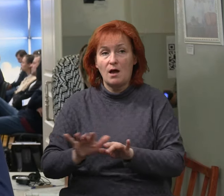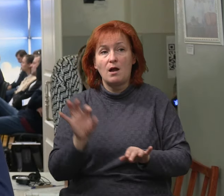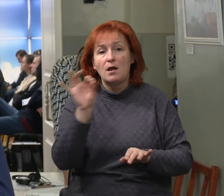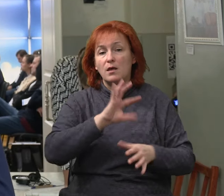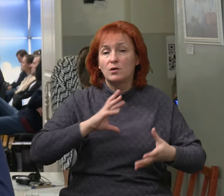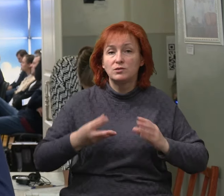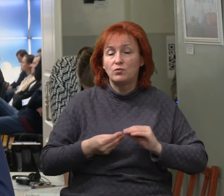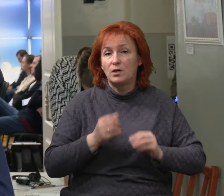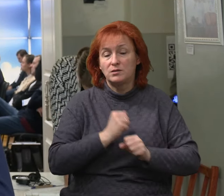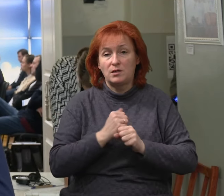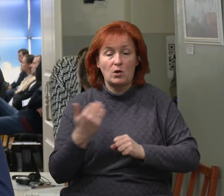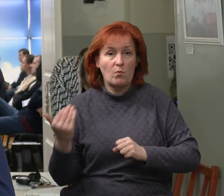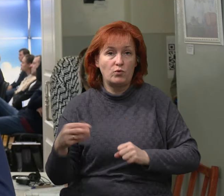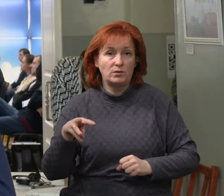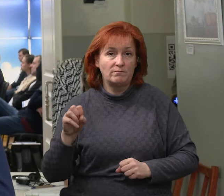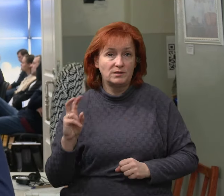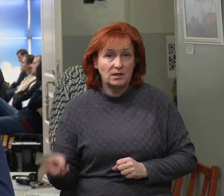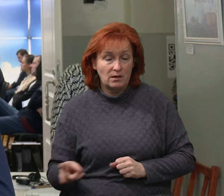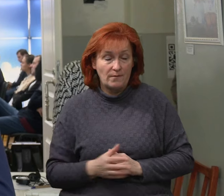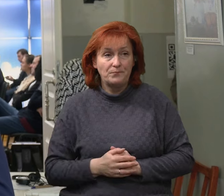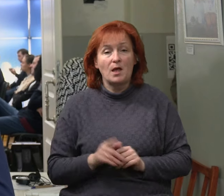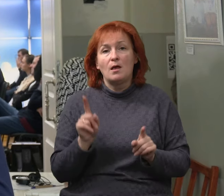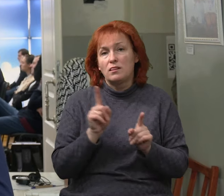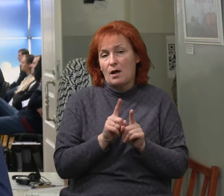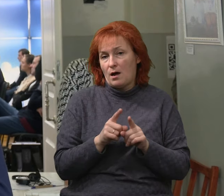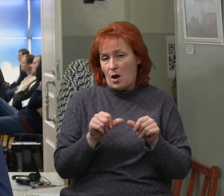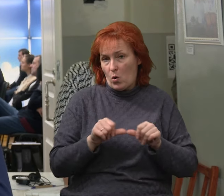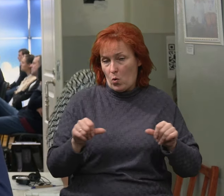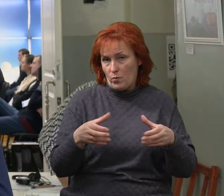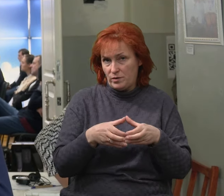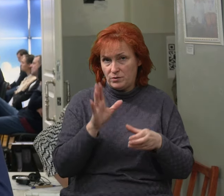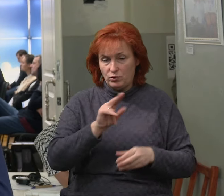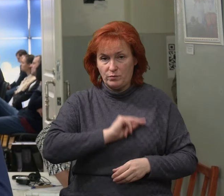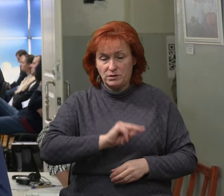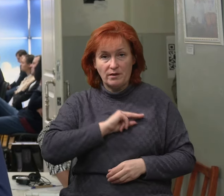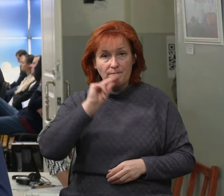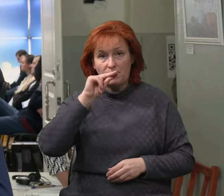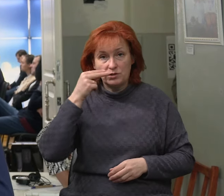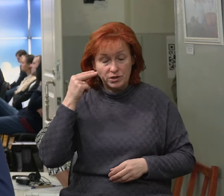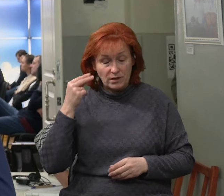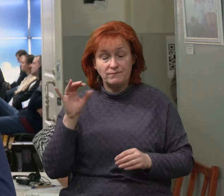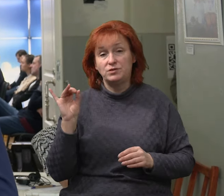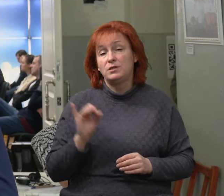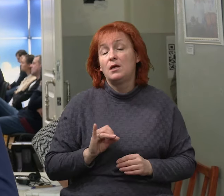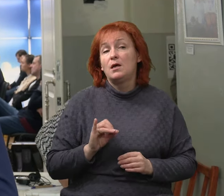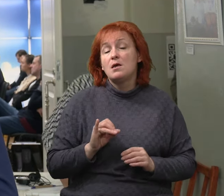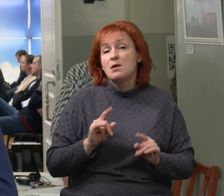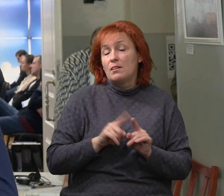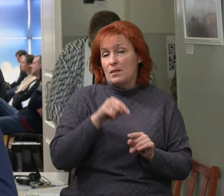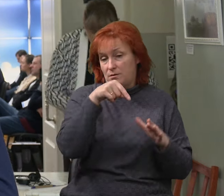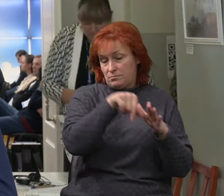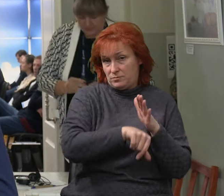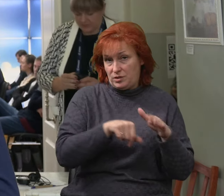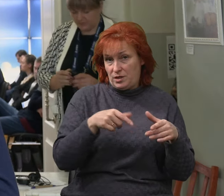і результатів роботи МСЕК. Відповідно, така комісія буде працювати на Чернігівщині, відповідно до цієї